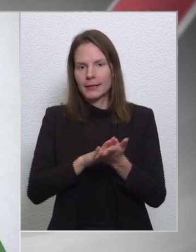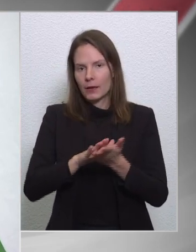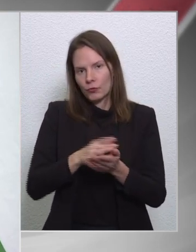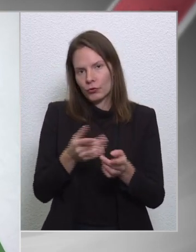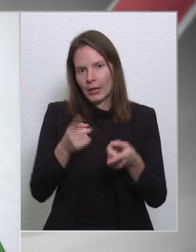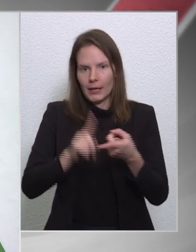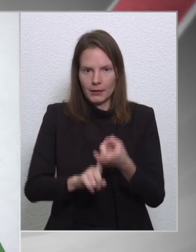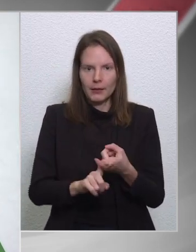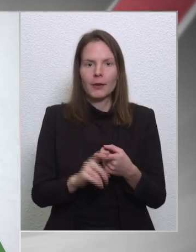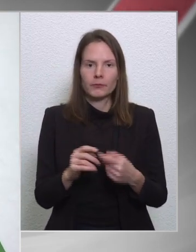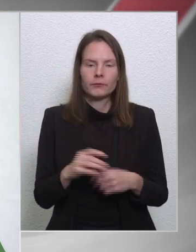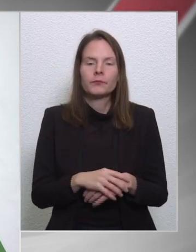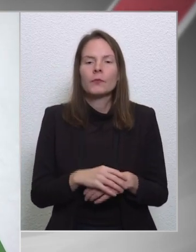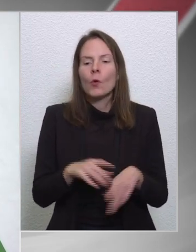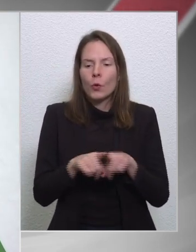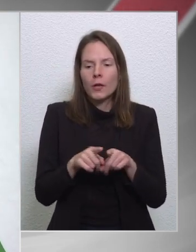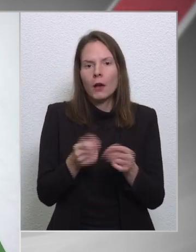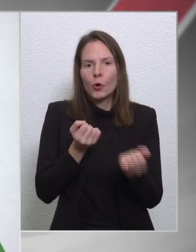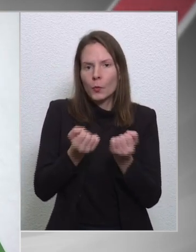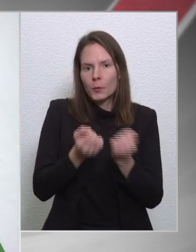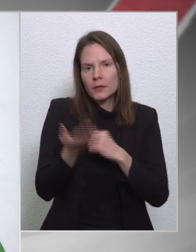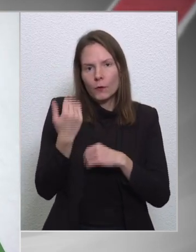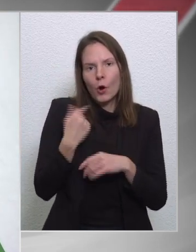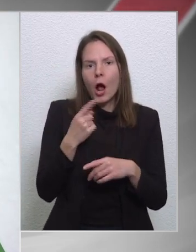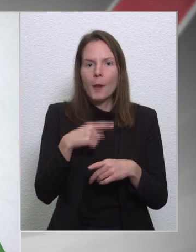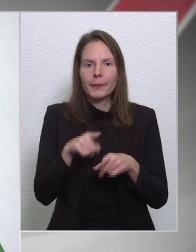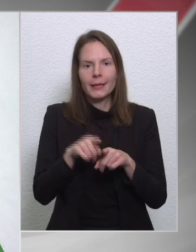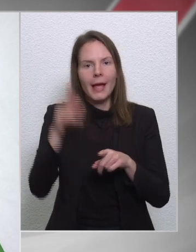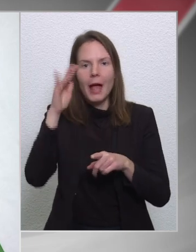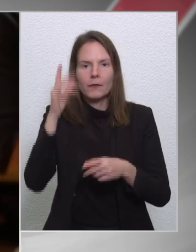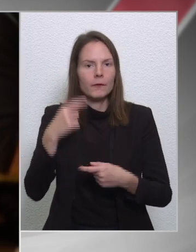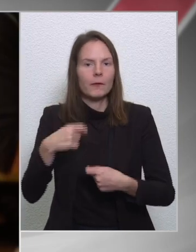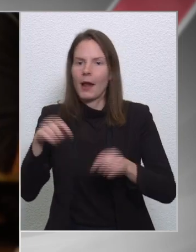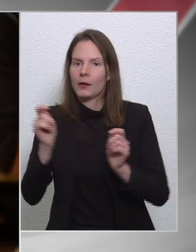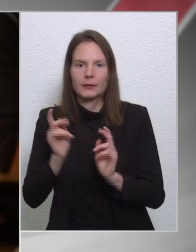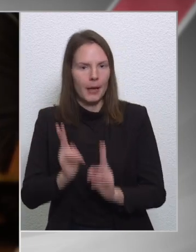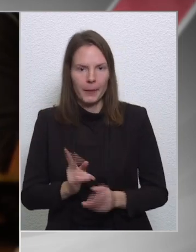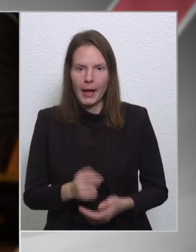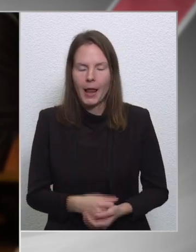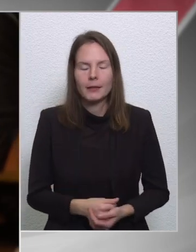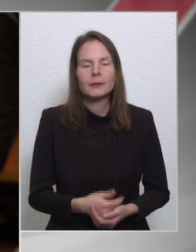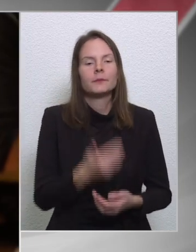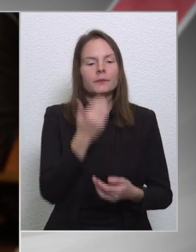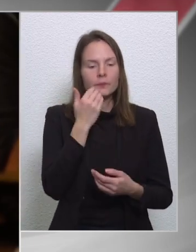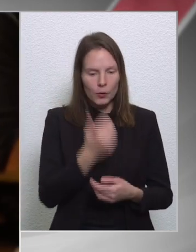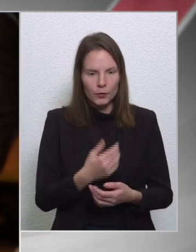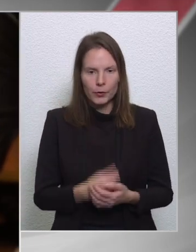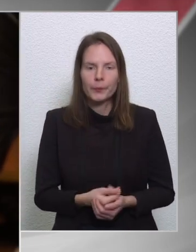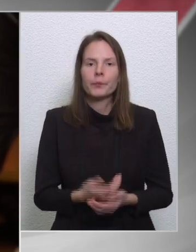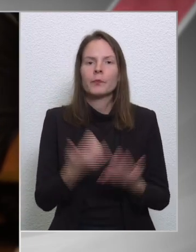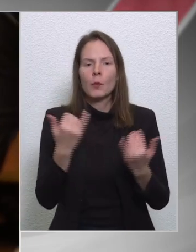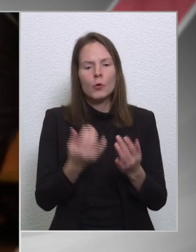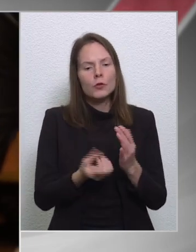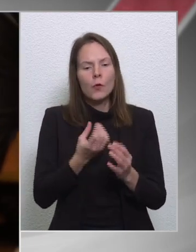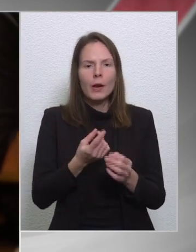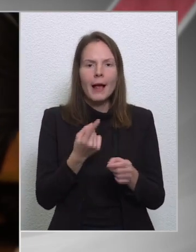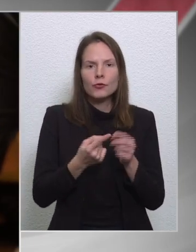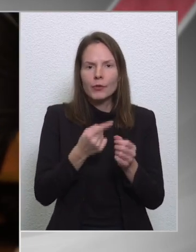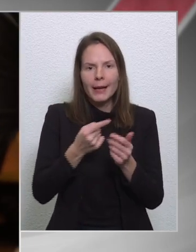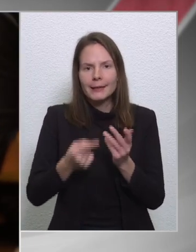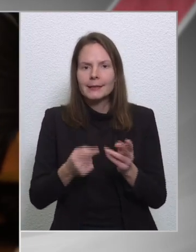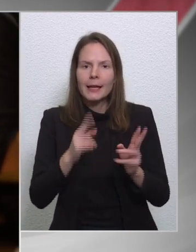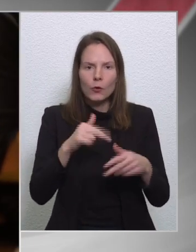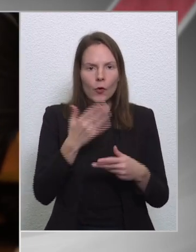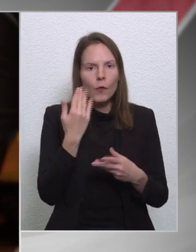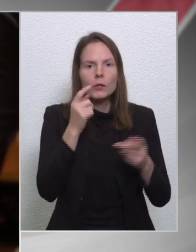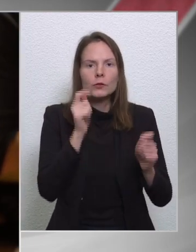tehát olyan kompromisszumokat kötöttünk, amely az elveink feladását nem követelte meg. Köszönöm. Ugye most csak a források egy részéről döntöttek. Ön szerint